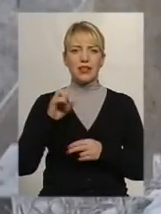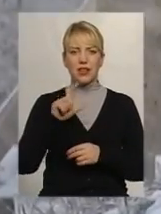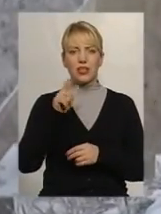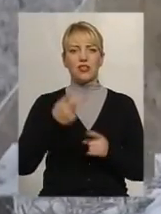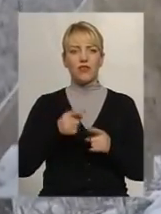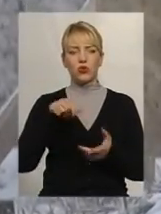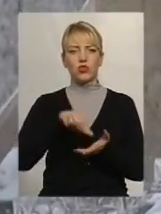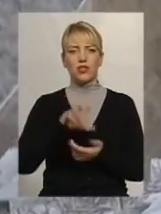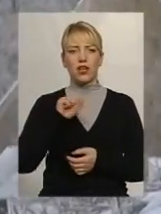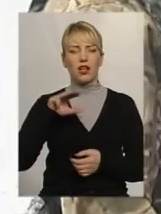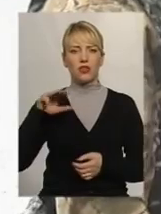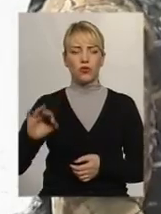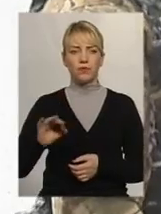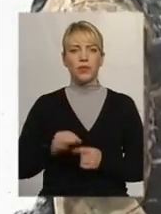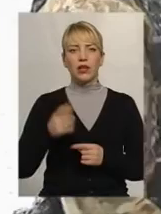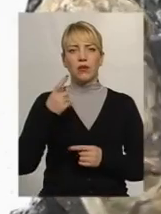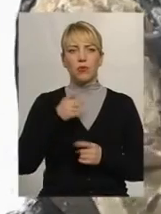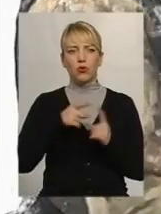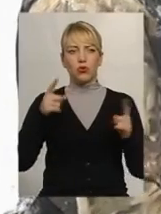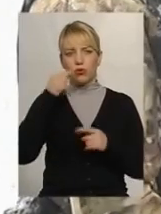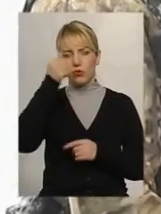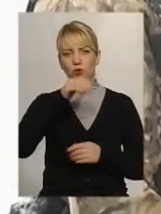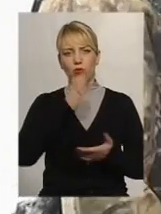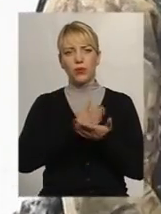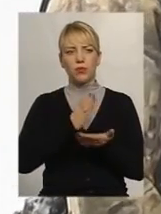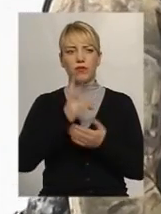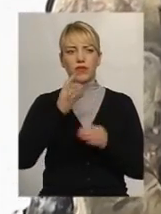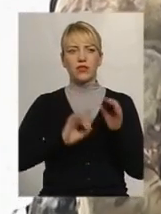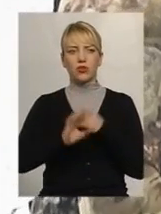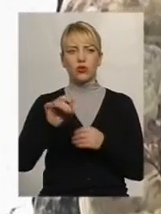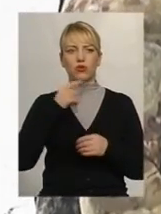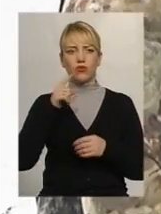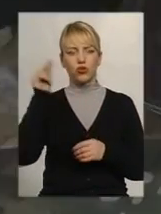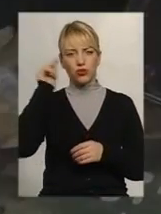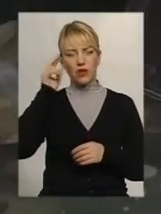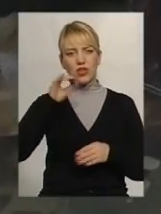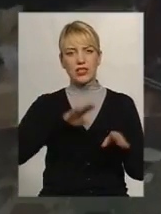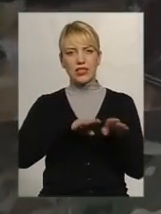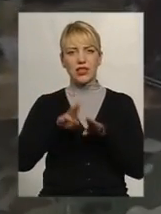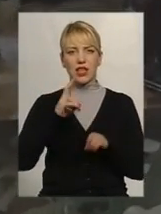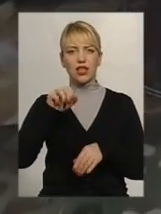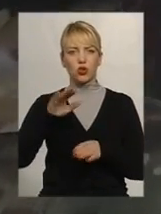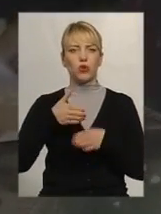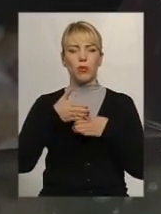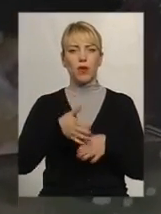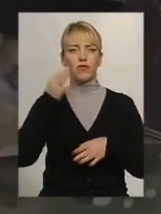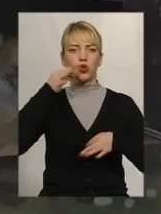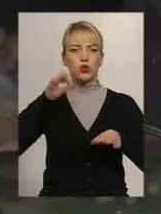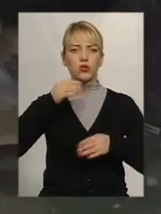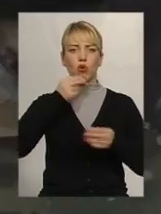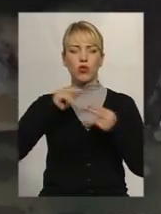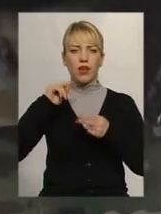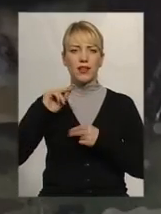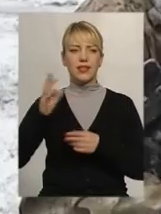учасник антитерористичної операції. Протягом року перебував на Сході. Каже, навчання за стандартами НАТО допомагає досконаленню раніше